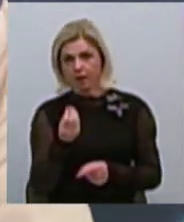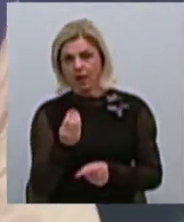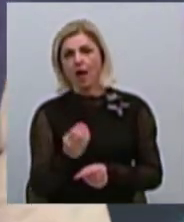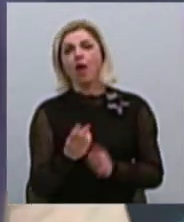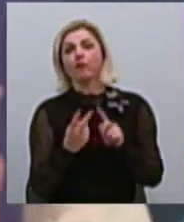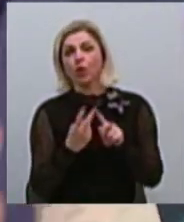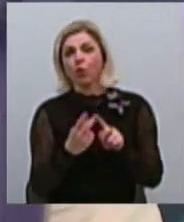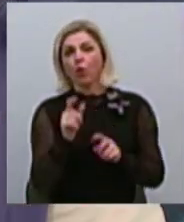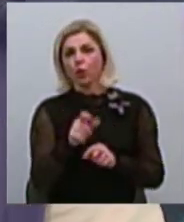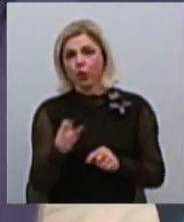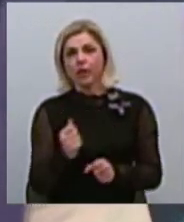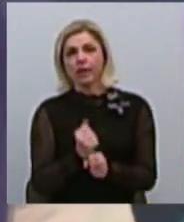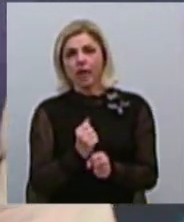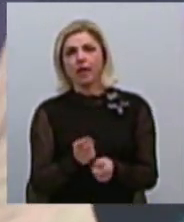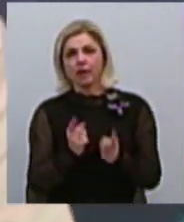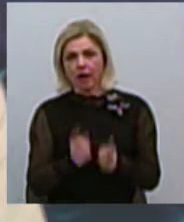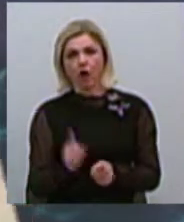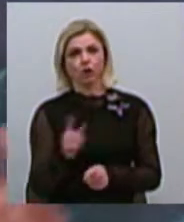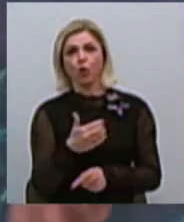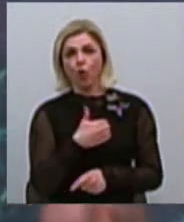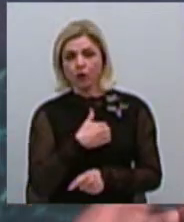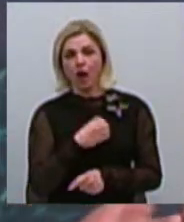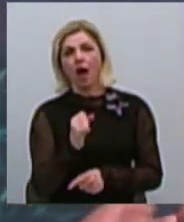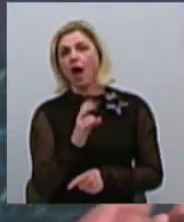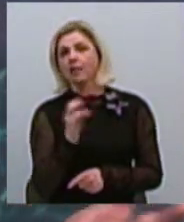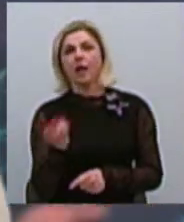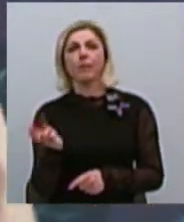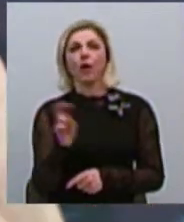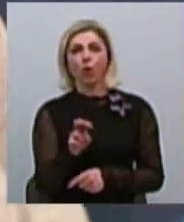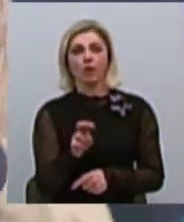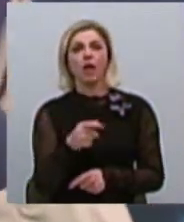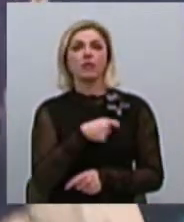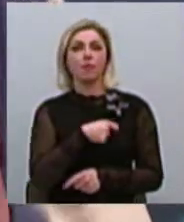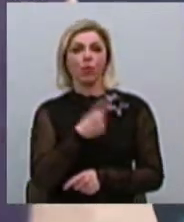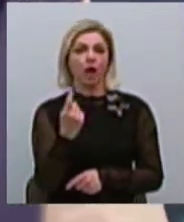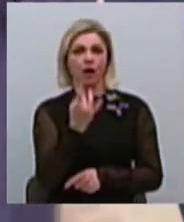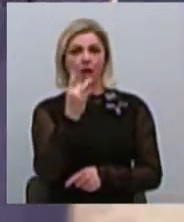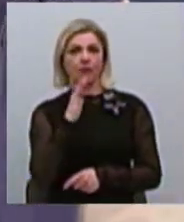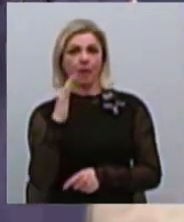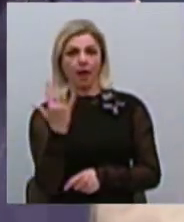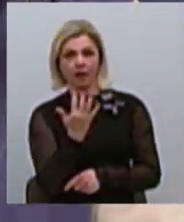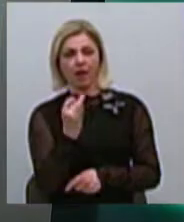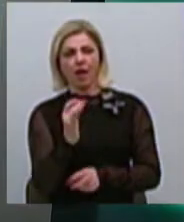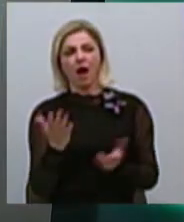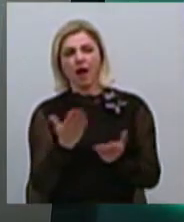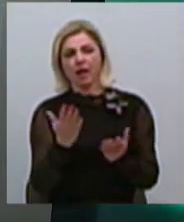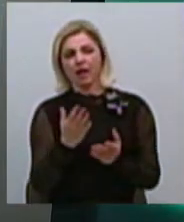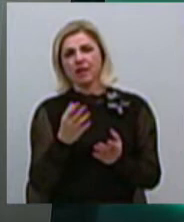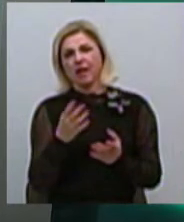роботи, хто, хто, хто, хто, хто, Приходить депутат раз в 5 лет, і якісь стандартні, ржаві,